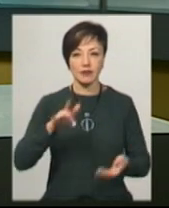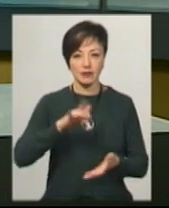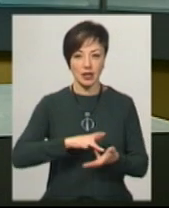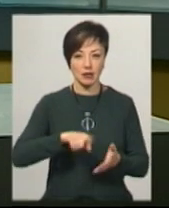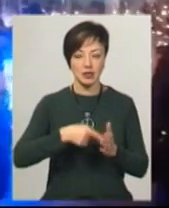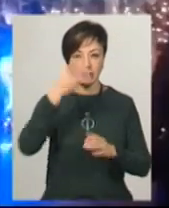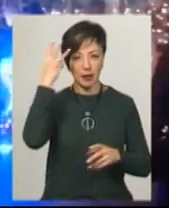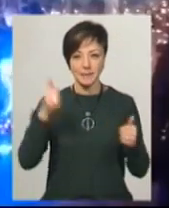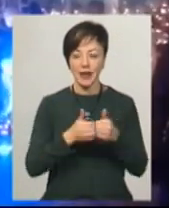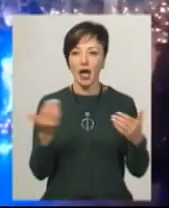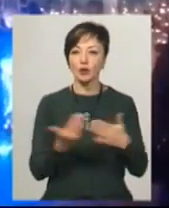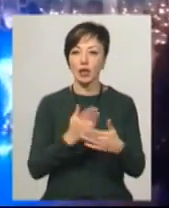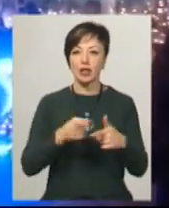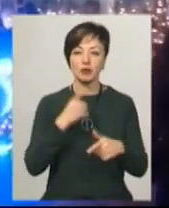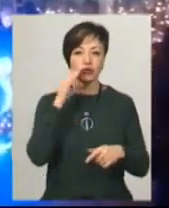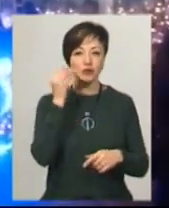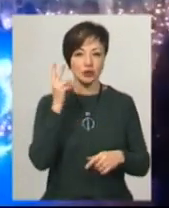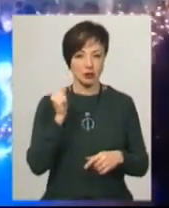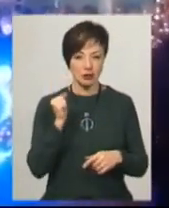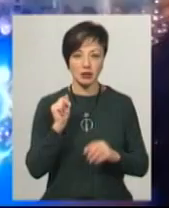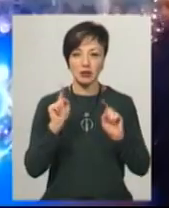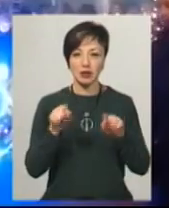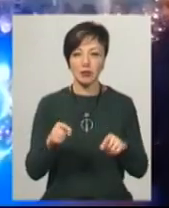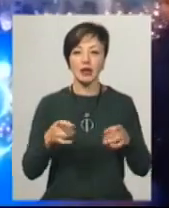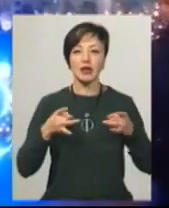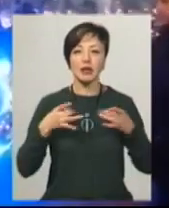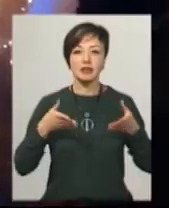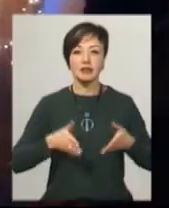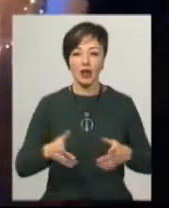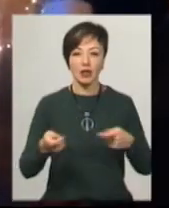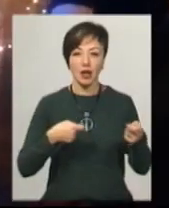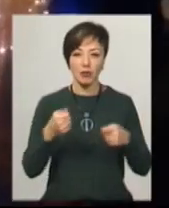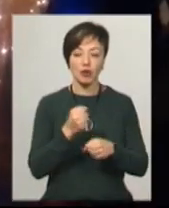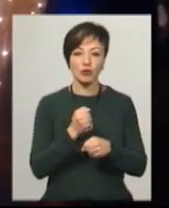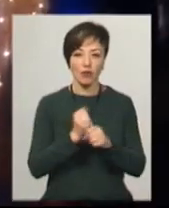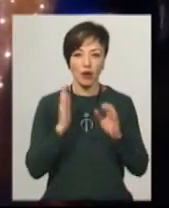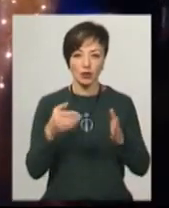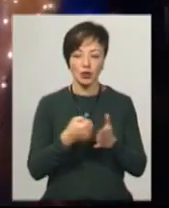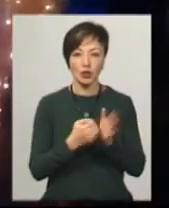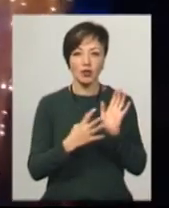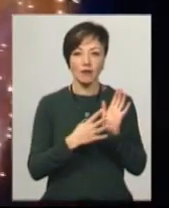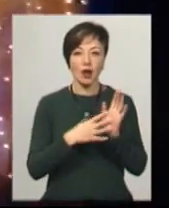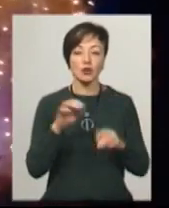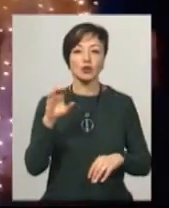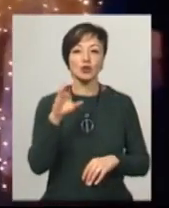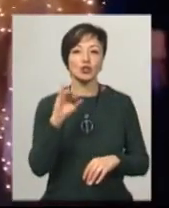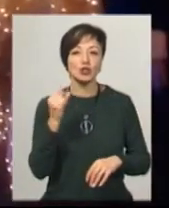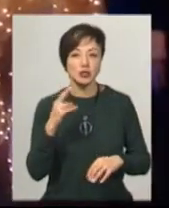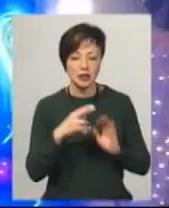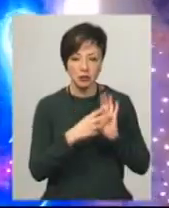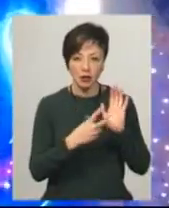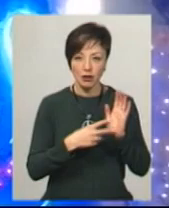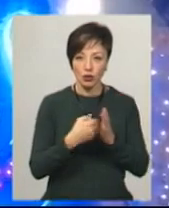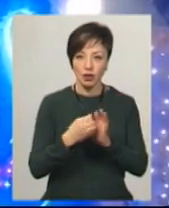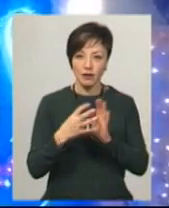Хмельницького, біля кінотеатру імені Тараса Шевченка, там, де і Різдвяний ярмарок. Працюватиме вона до 9 січня з 17 до